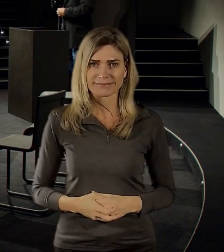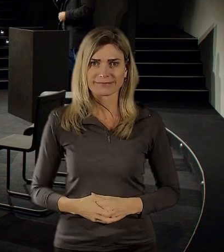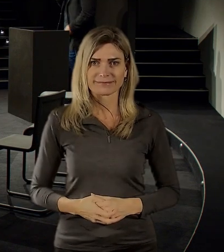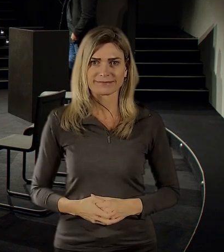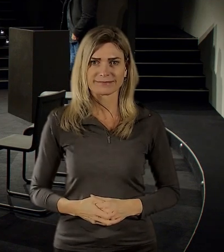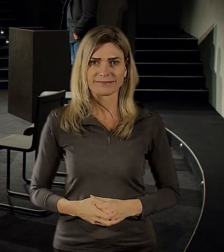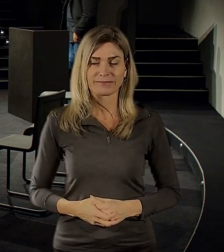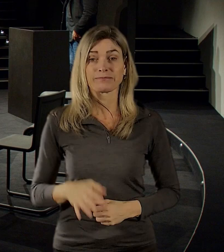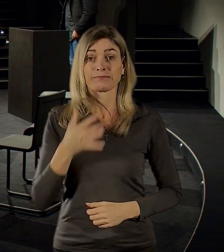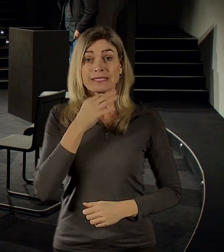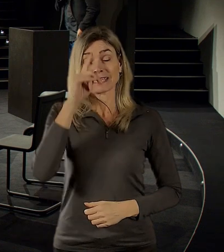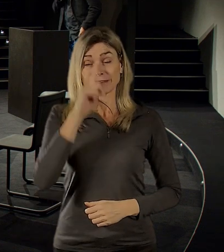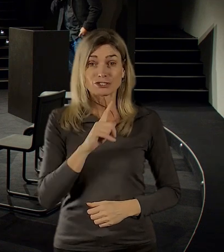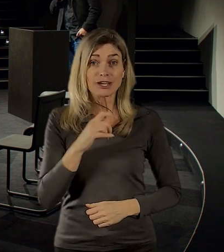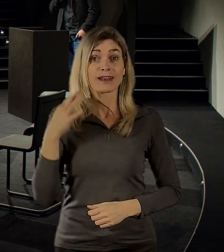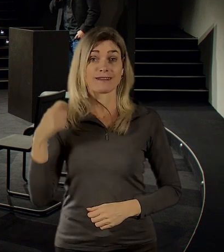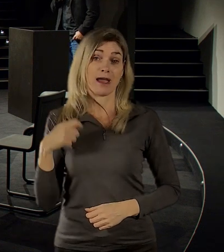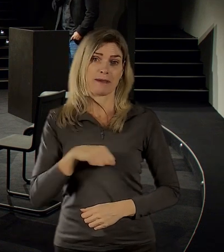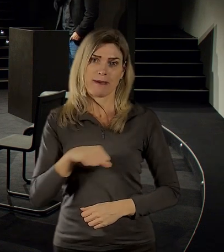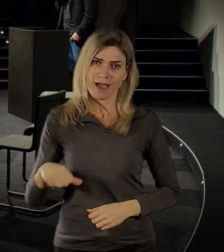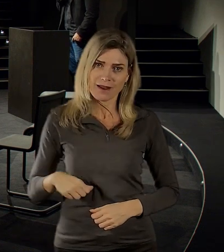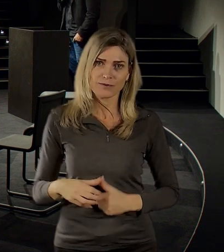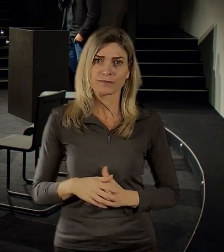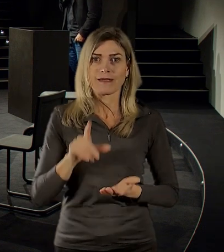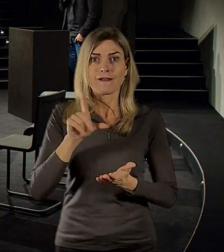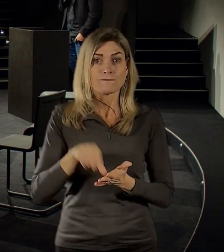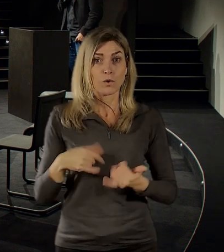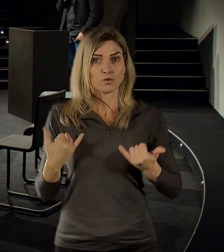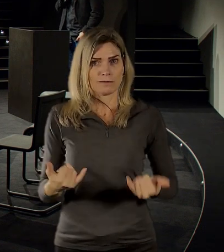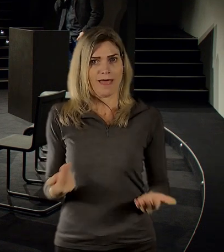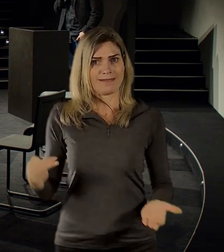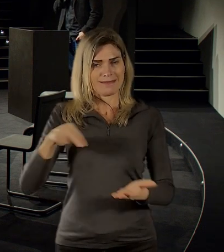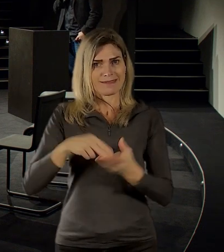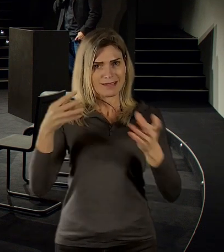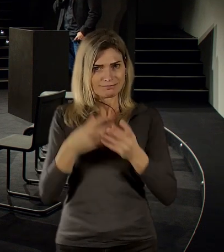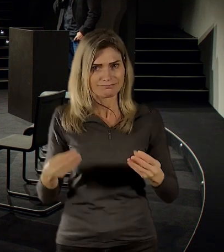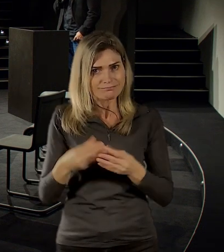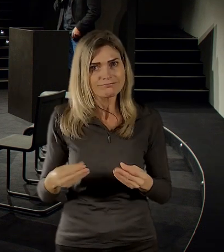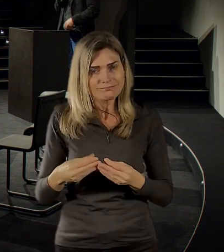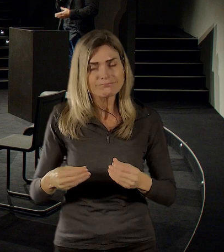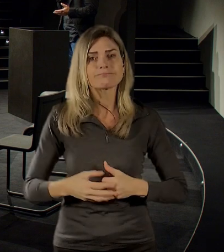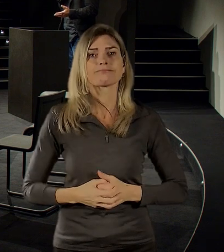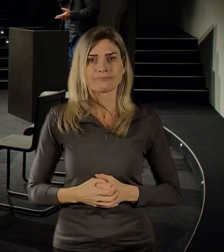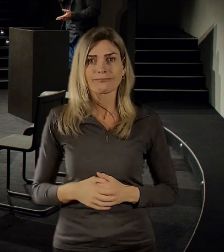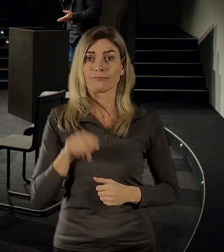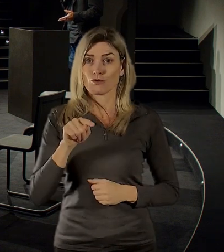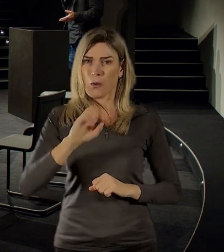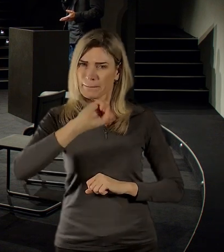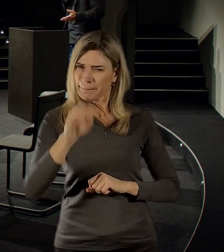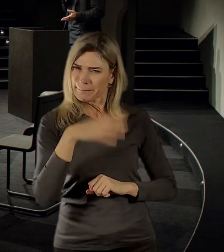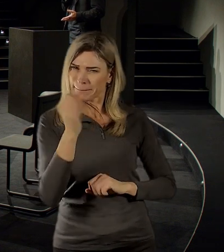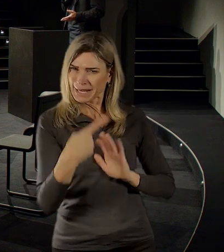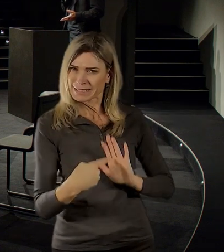Dobrý večer, dámy a pánové. Já využiju té příležitosti, že tu prezentaci